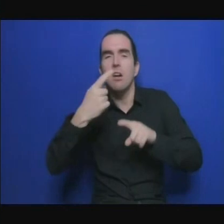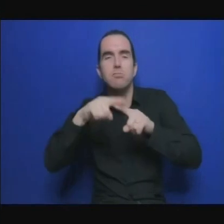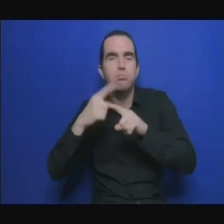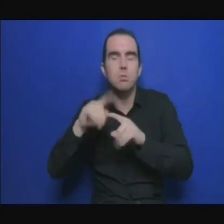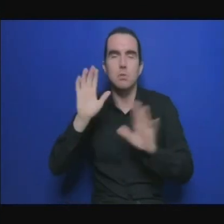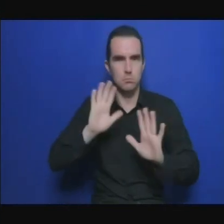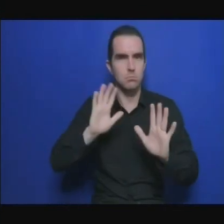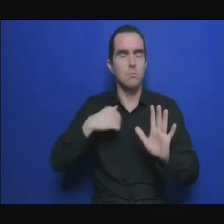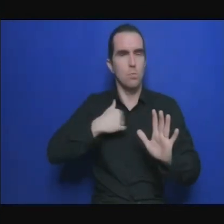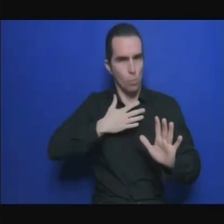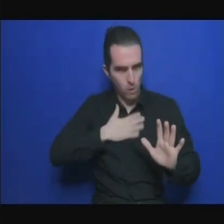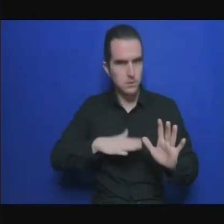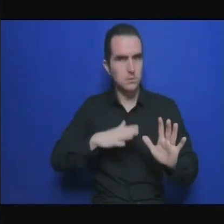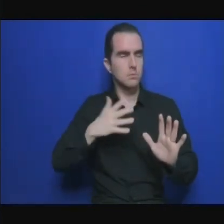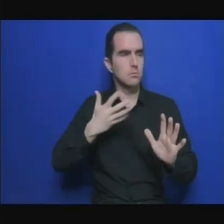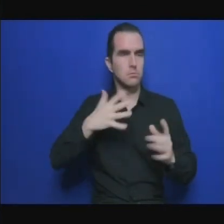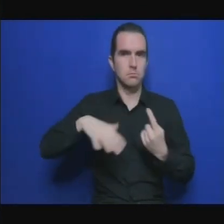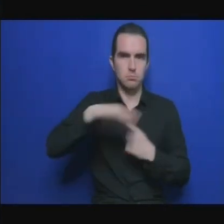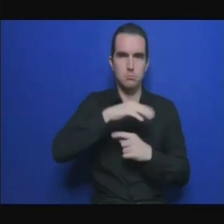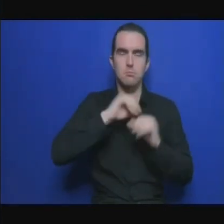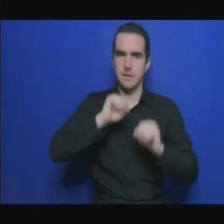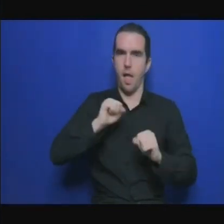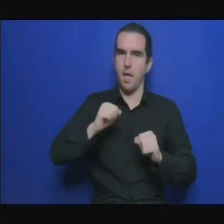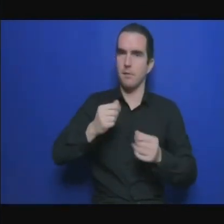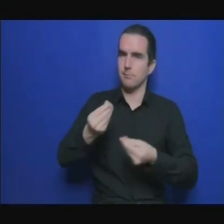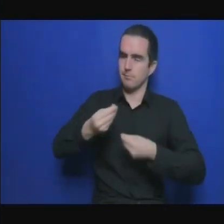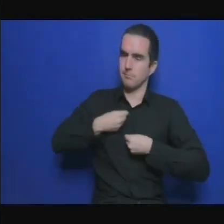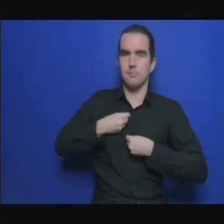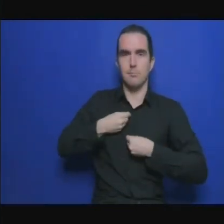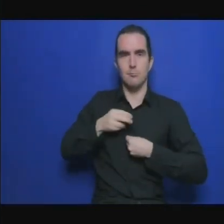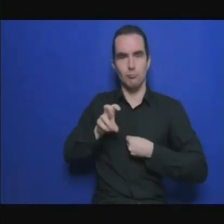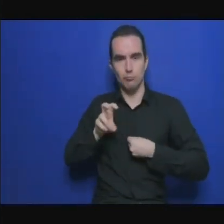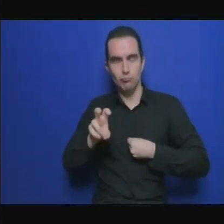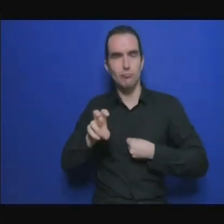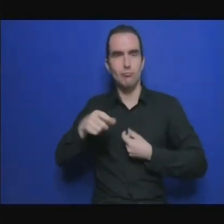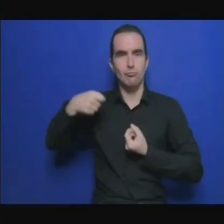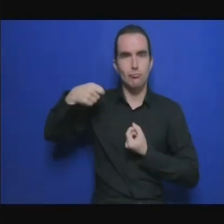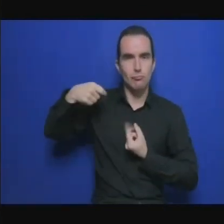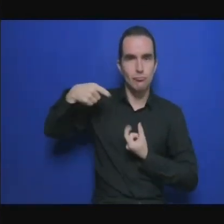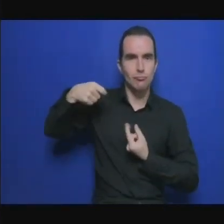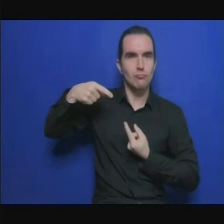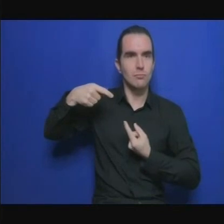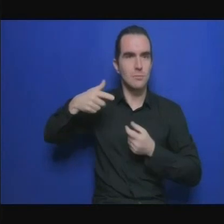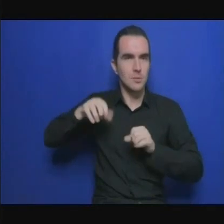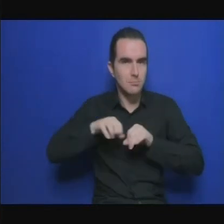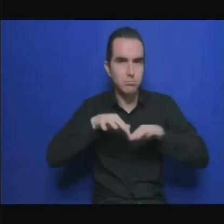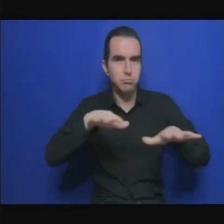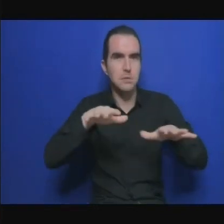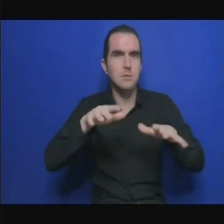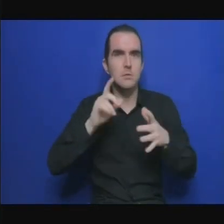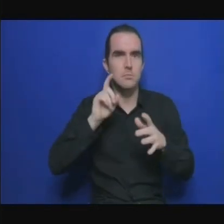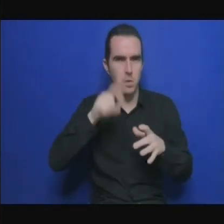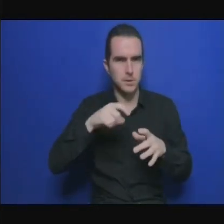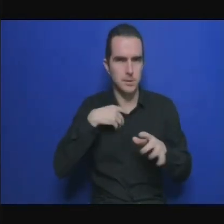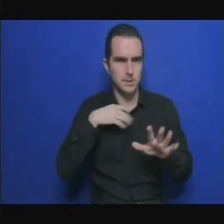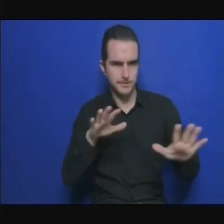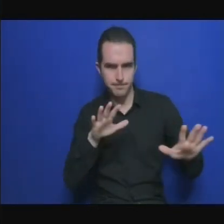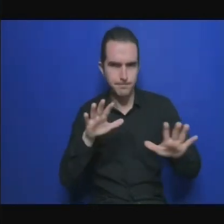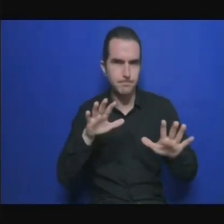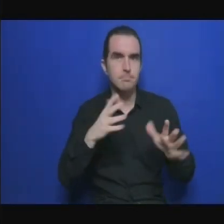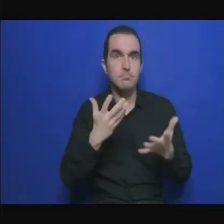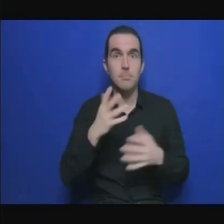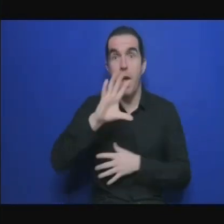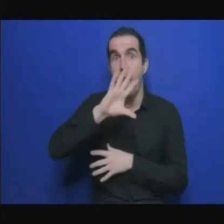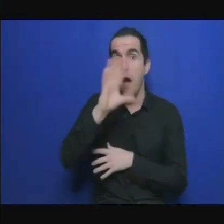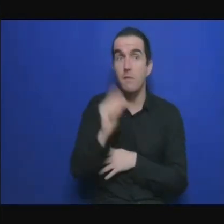'il ne faut pas oublier notamment la recherche dans les biogazes et la biométhanisation à partir des déchets et des résidus d'origine agricole donc là